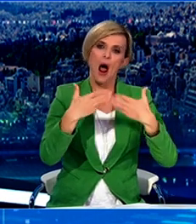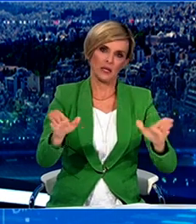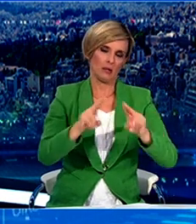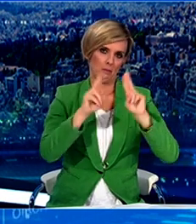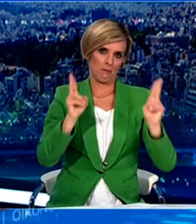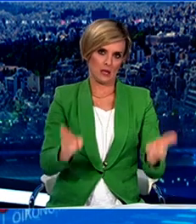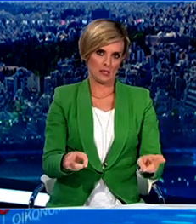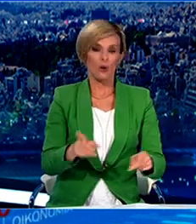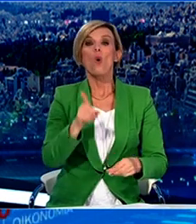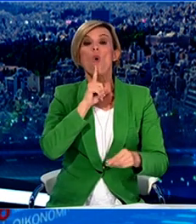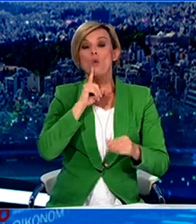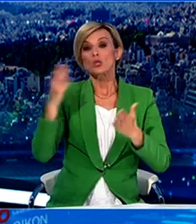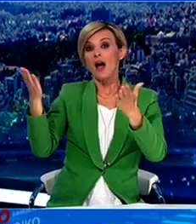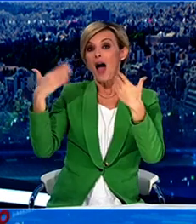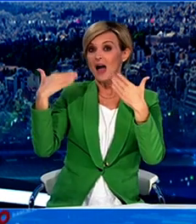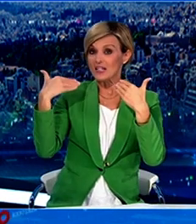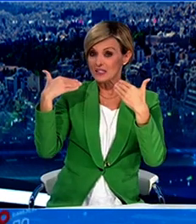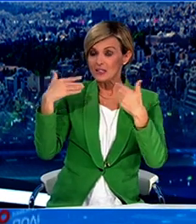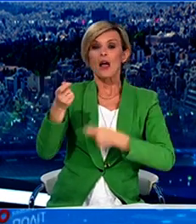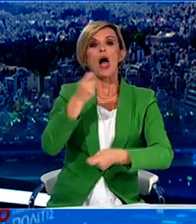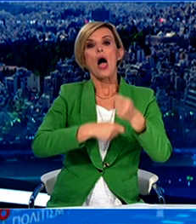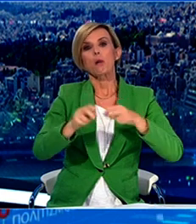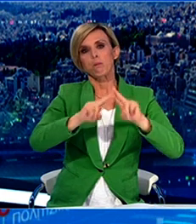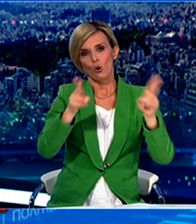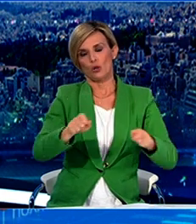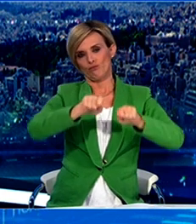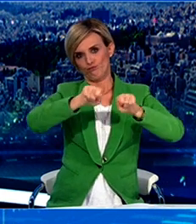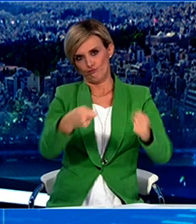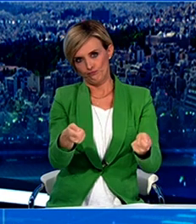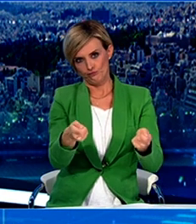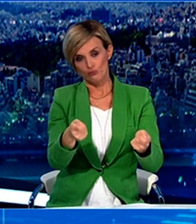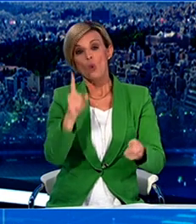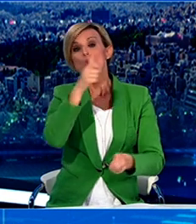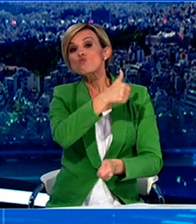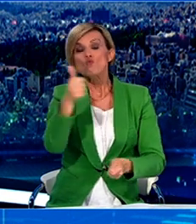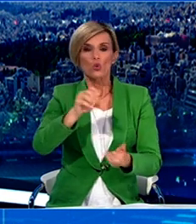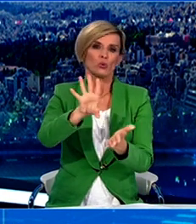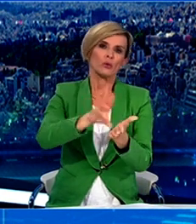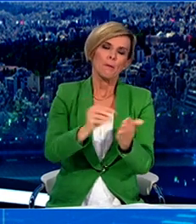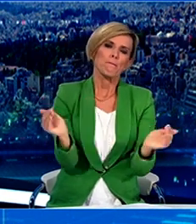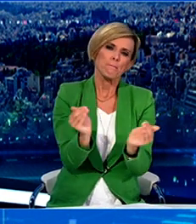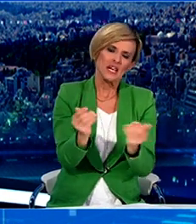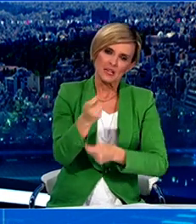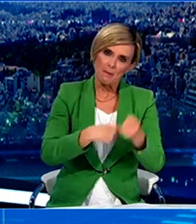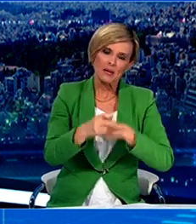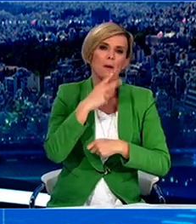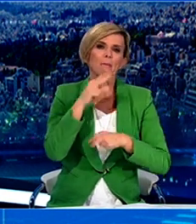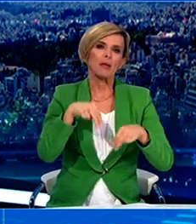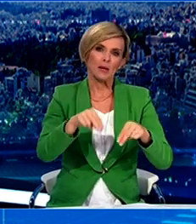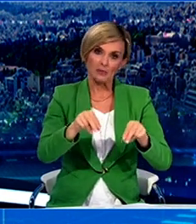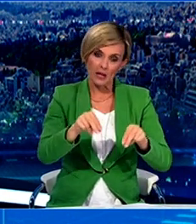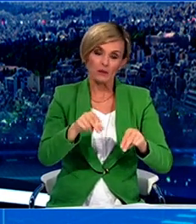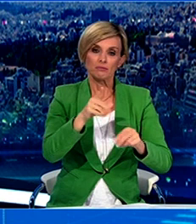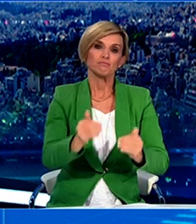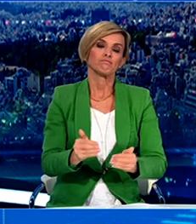Όπως και την Άνοιξη, η λειτουργία του λιαν εμπορίου αναστέλλεται, με εξαίρεση στα σούπερ μάρκετ, τα μίνι μάρκετ, περίπτερα, και σε αυτή τη φάση της